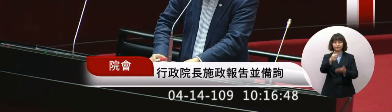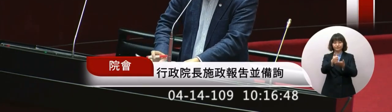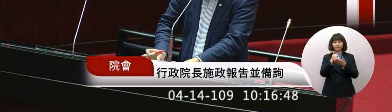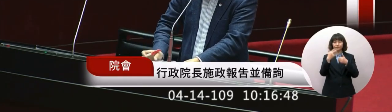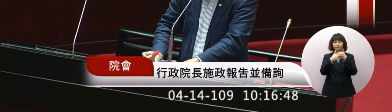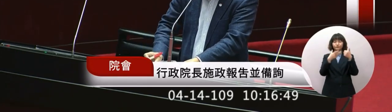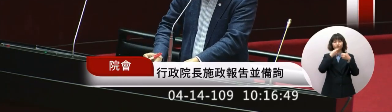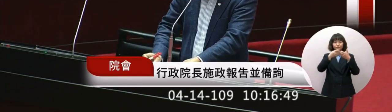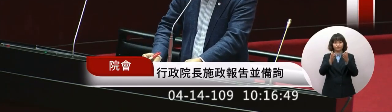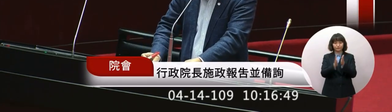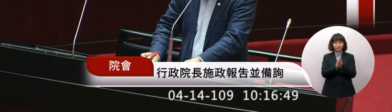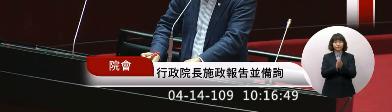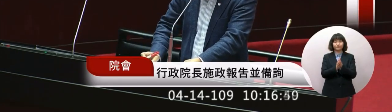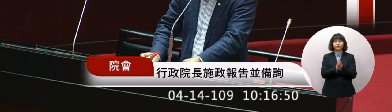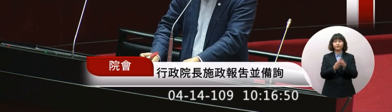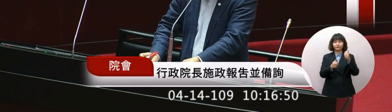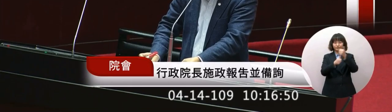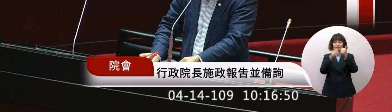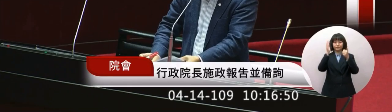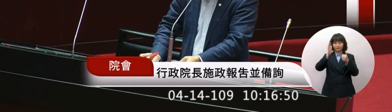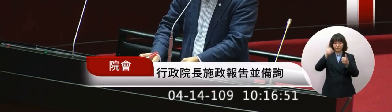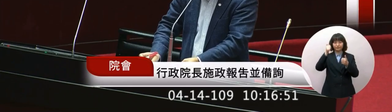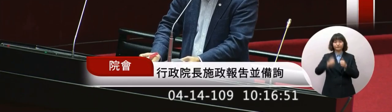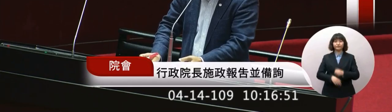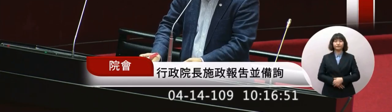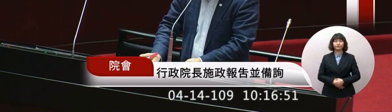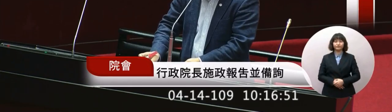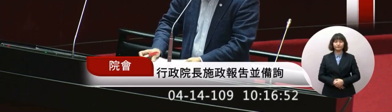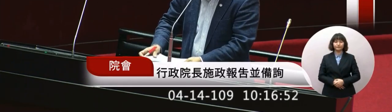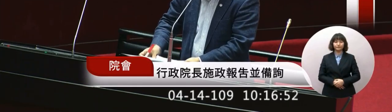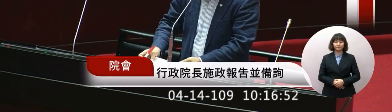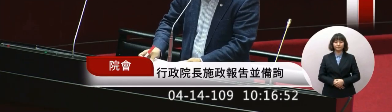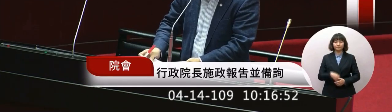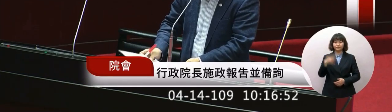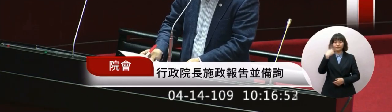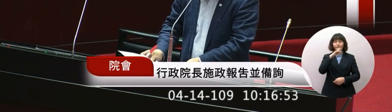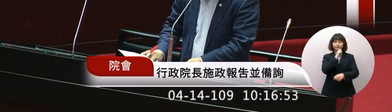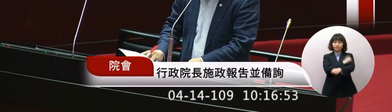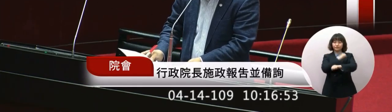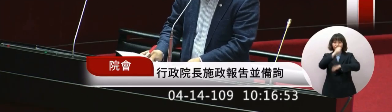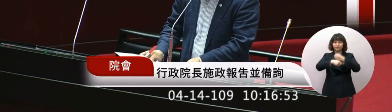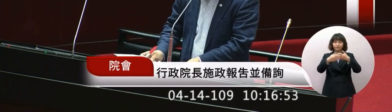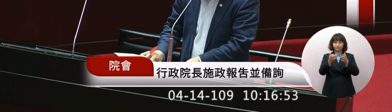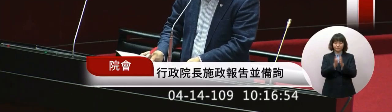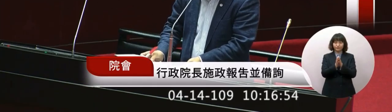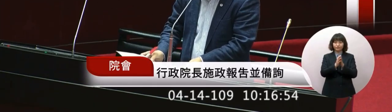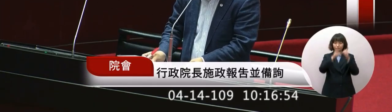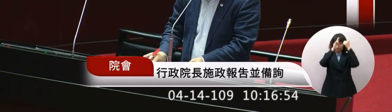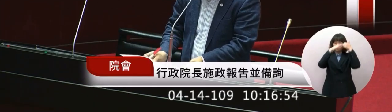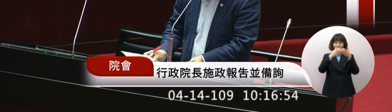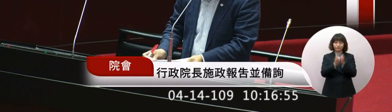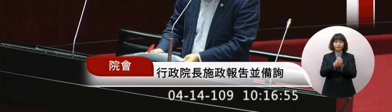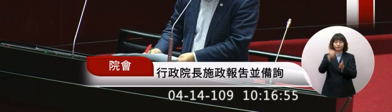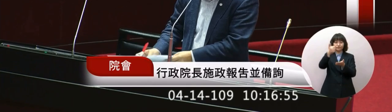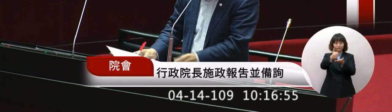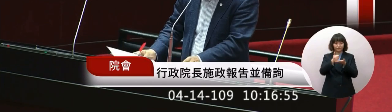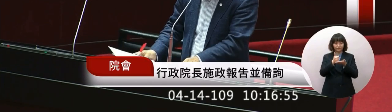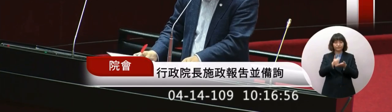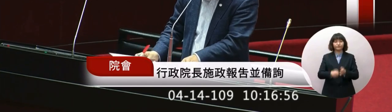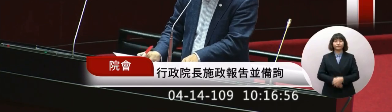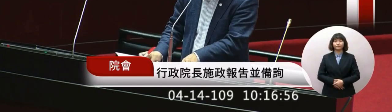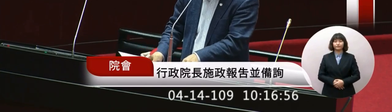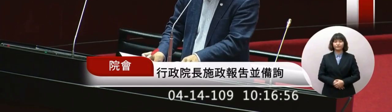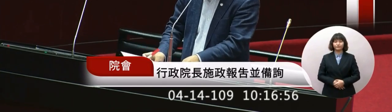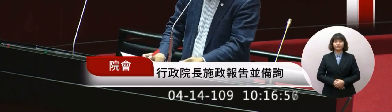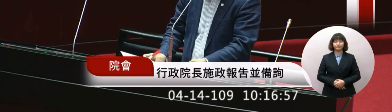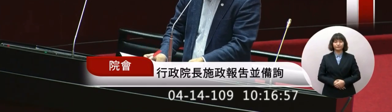衛福部次長衛 何次長還有勞動部 許部長勞動部 許